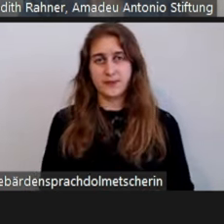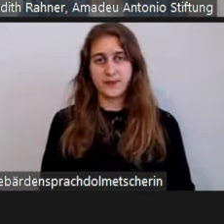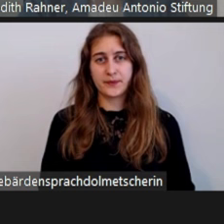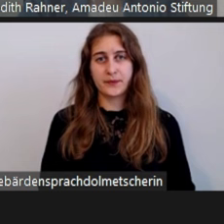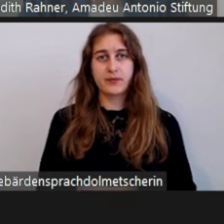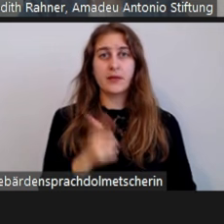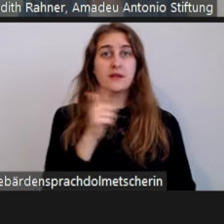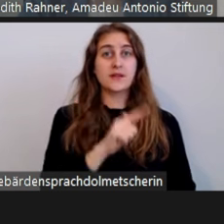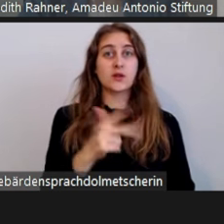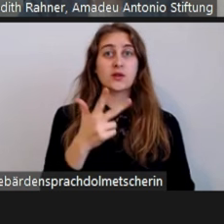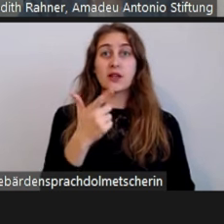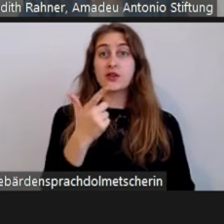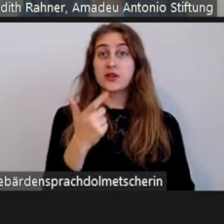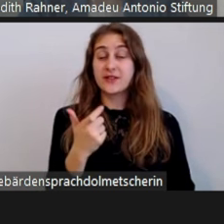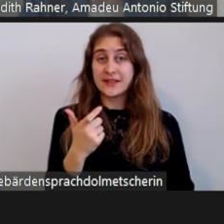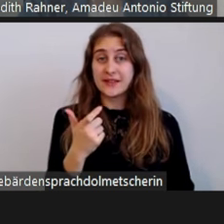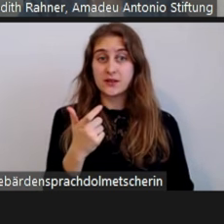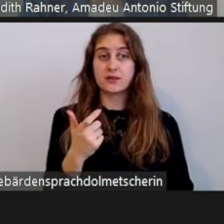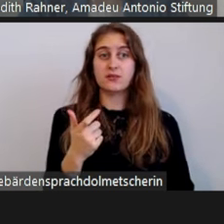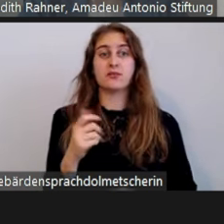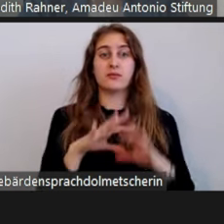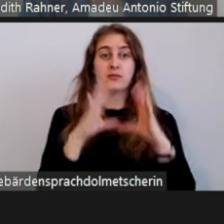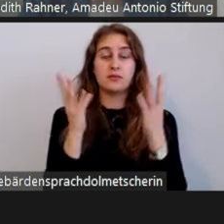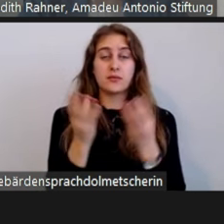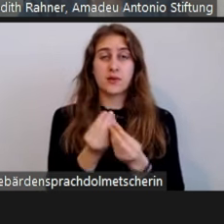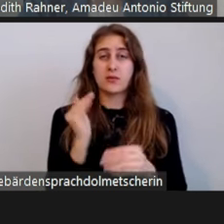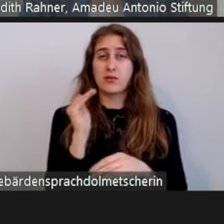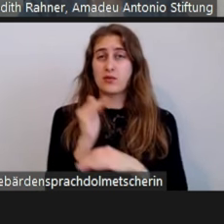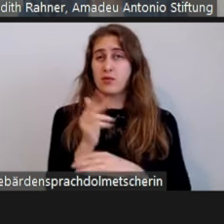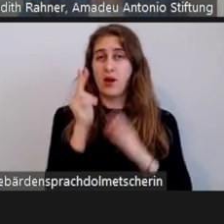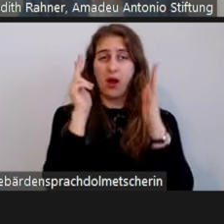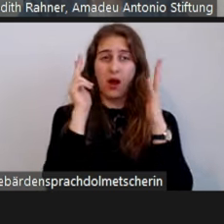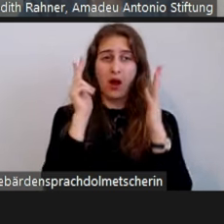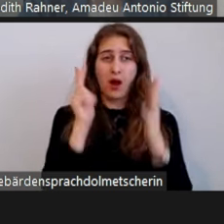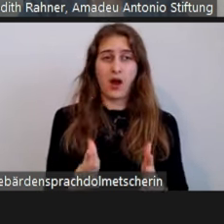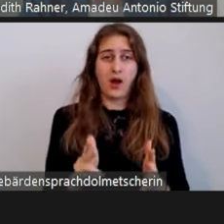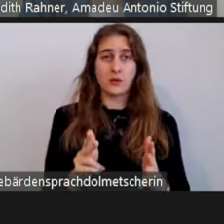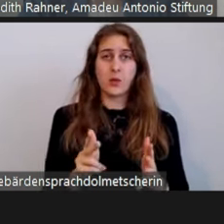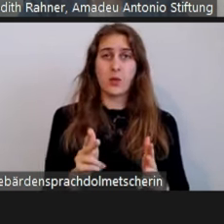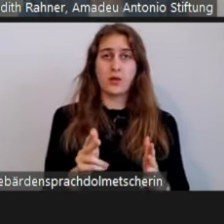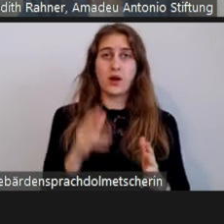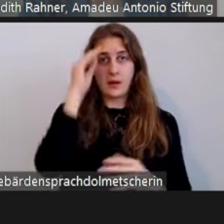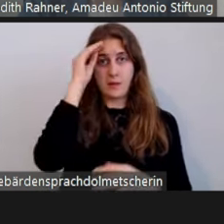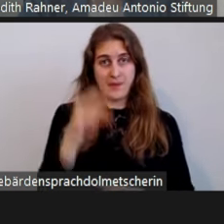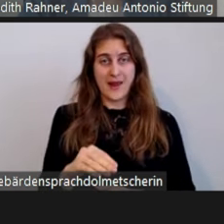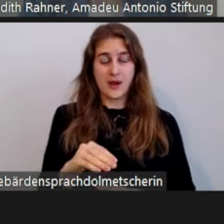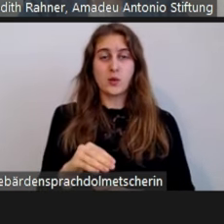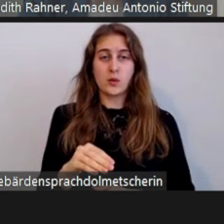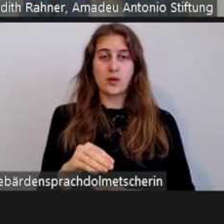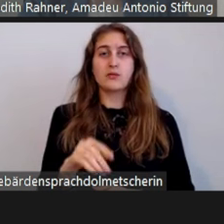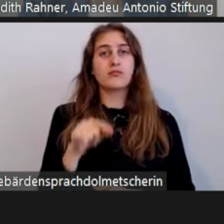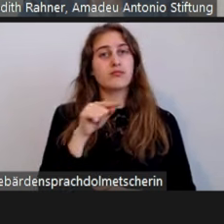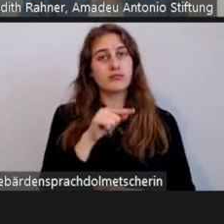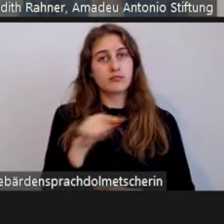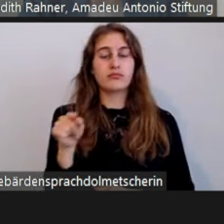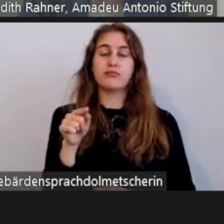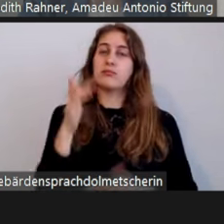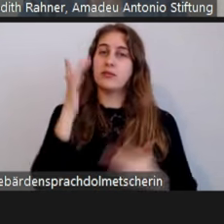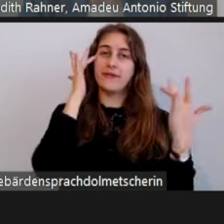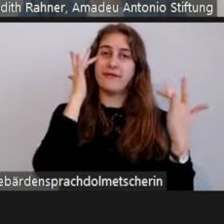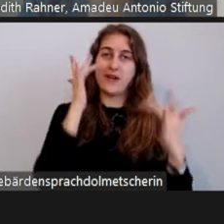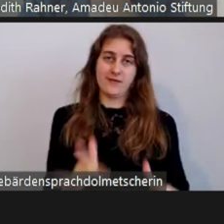2023 also über 800 als valide eingestufte Betroffenen Meldungen